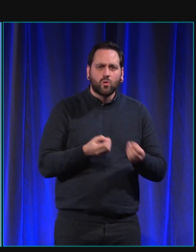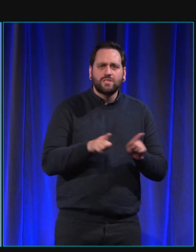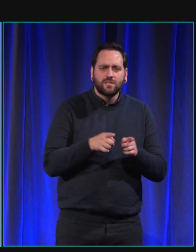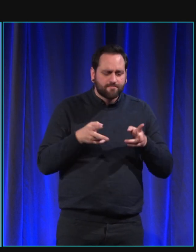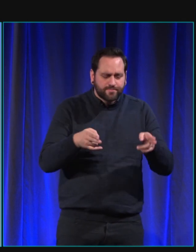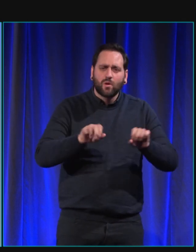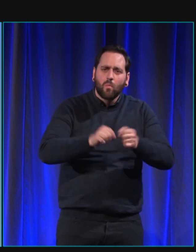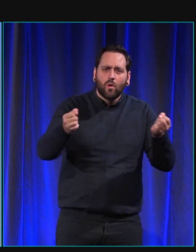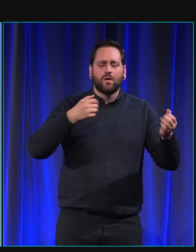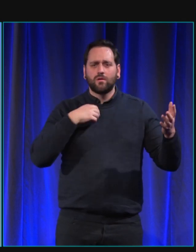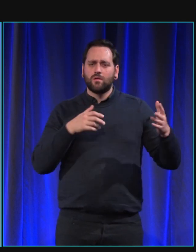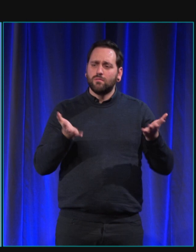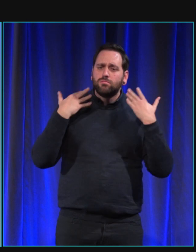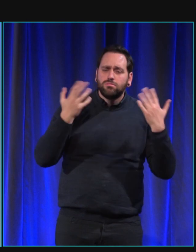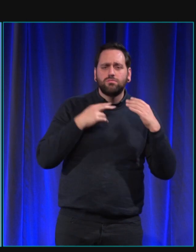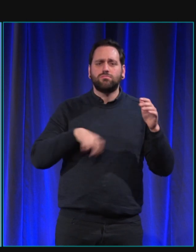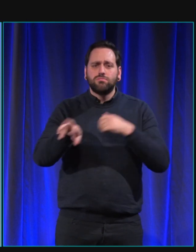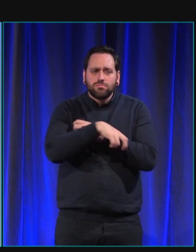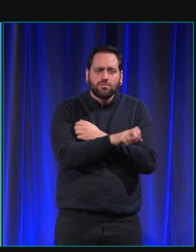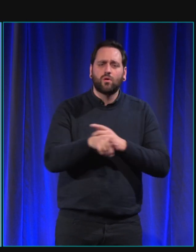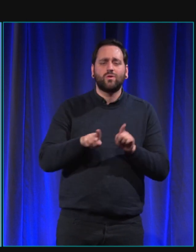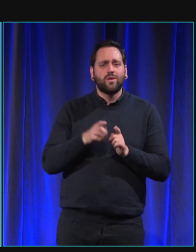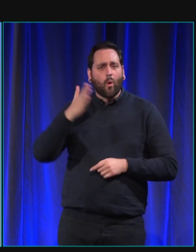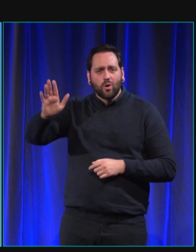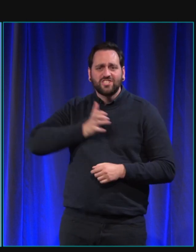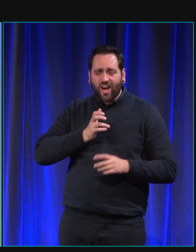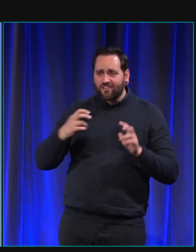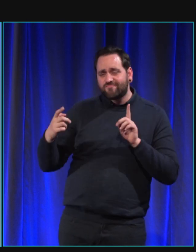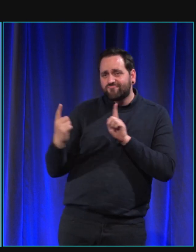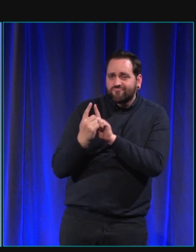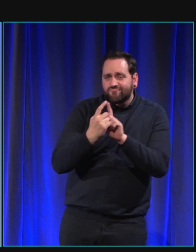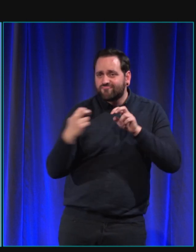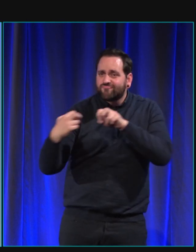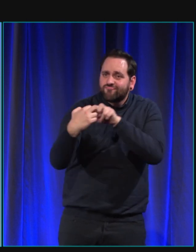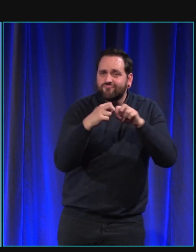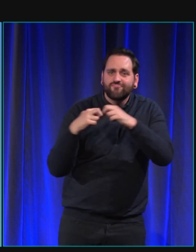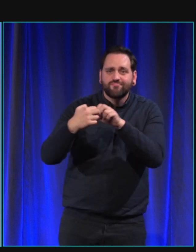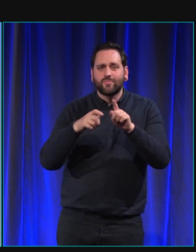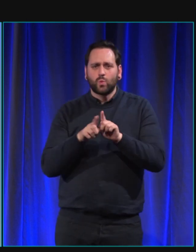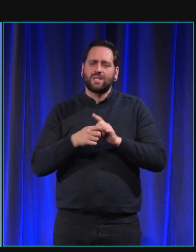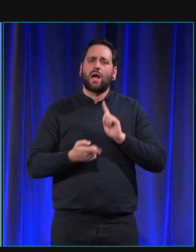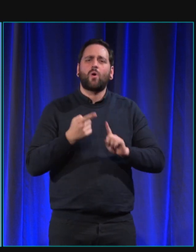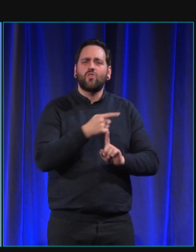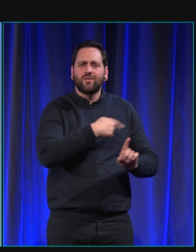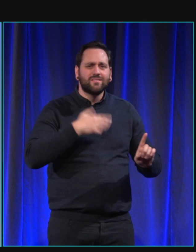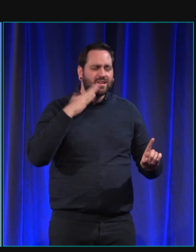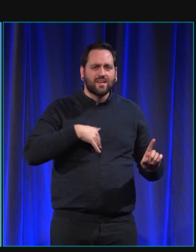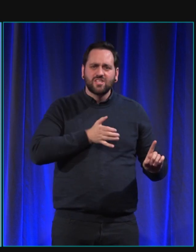utiliser ses différents sens, exploration sensorielle est essentielle pour le chien, pouvoir